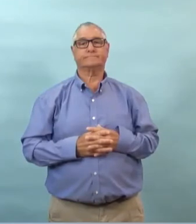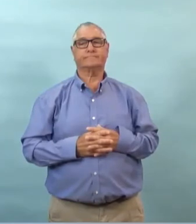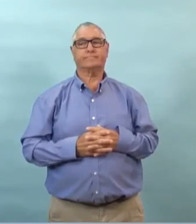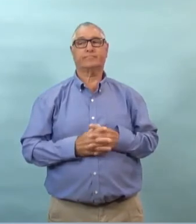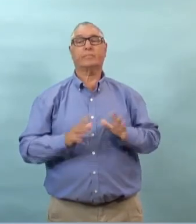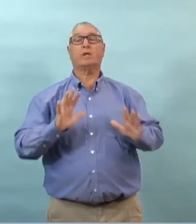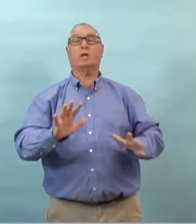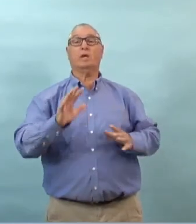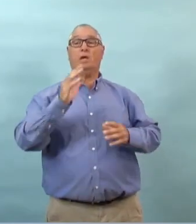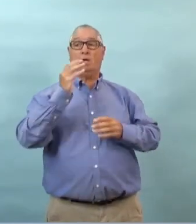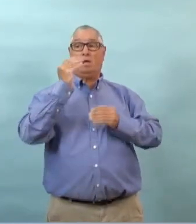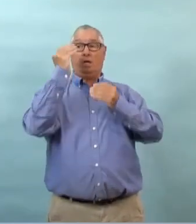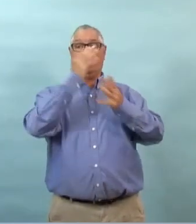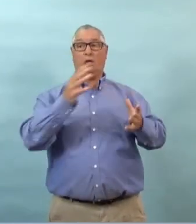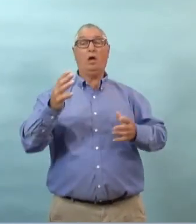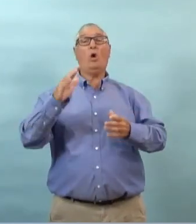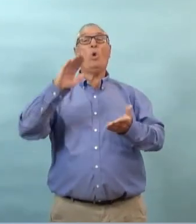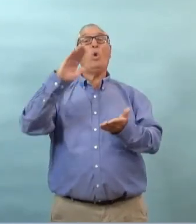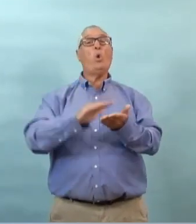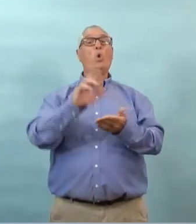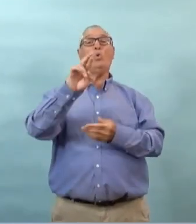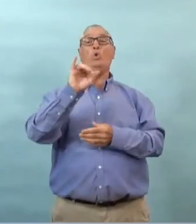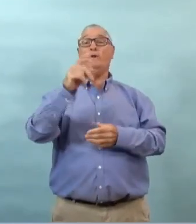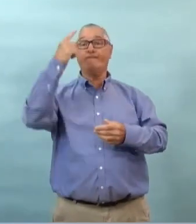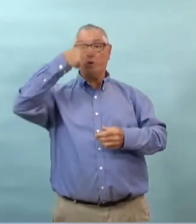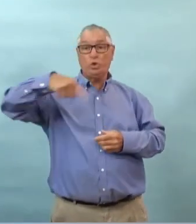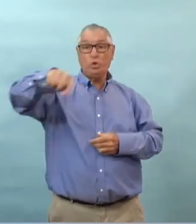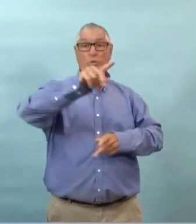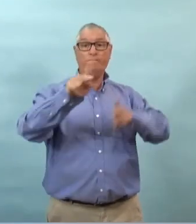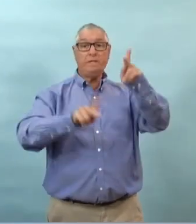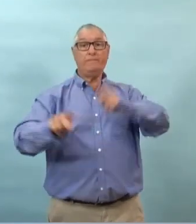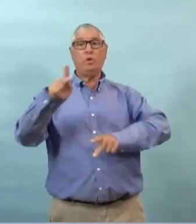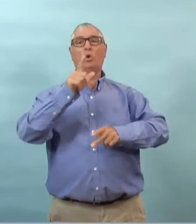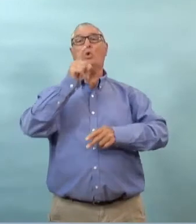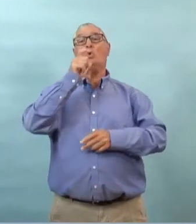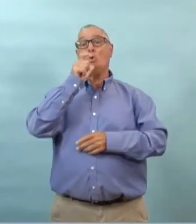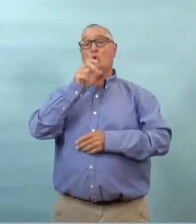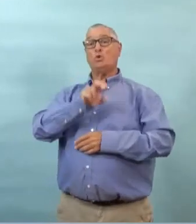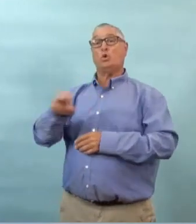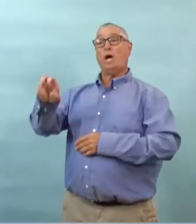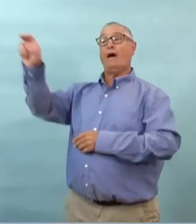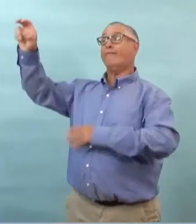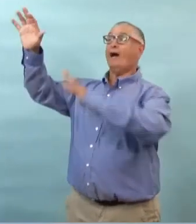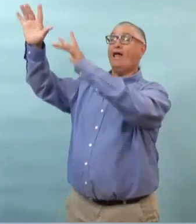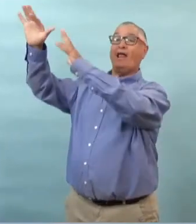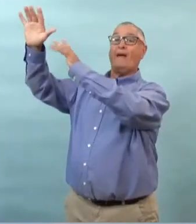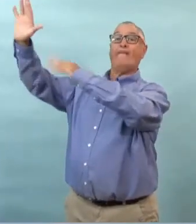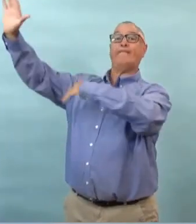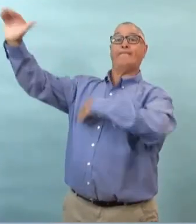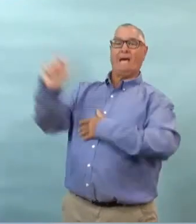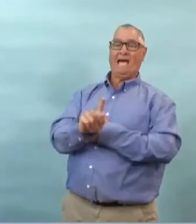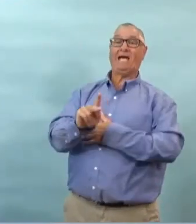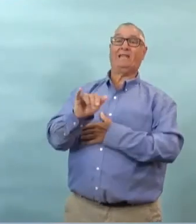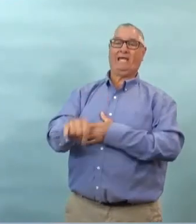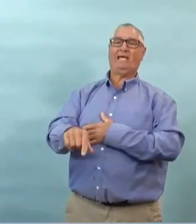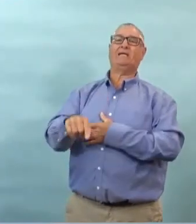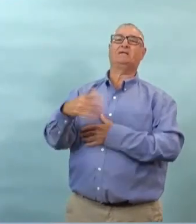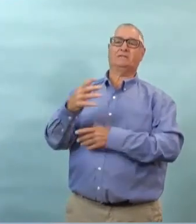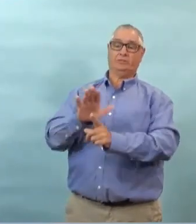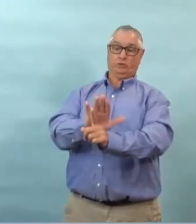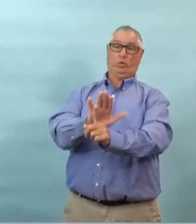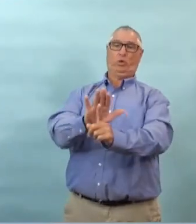risque plus un risque qui serait plus lié à l'importation de cas par des gens